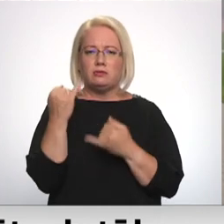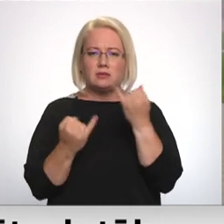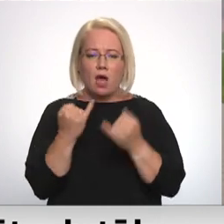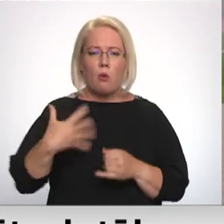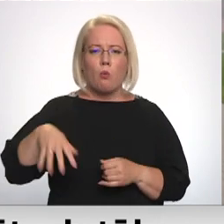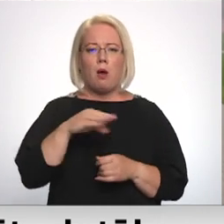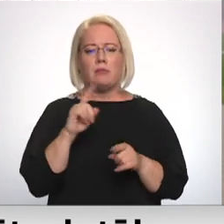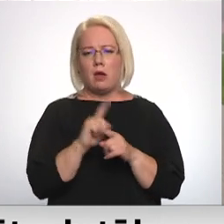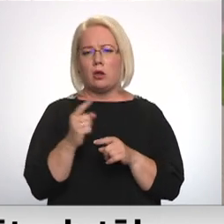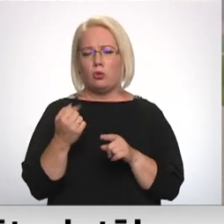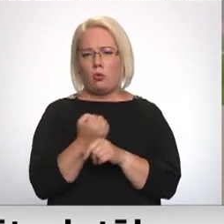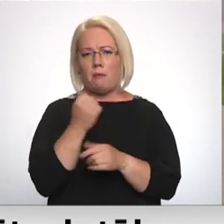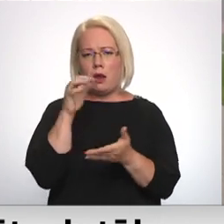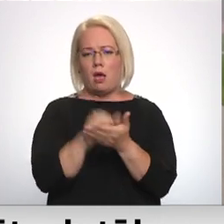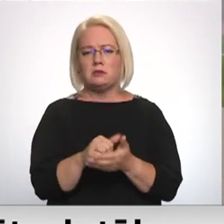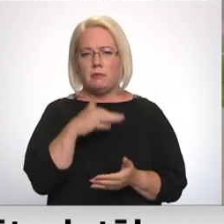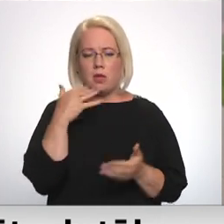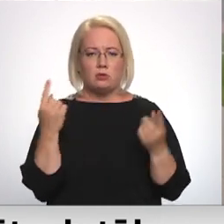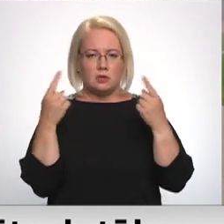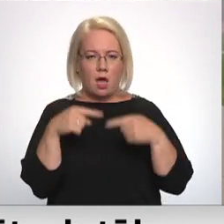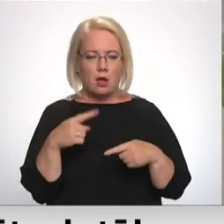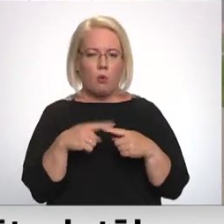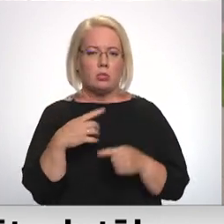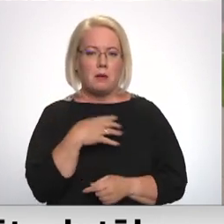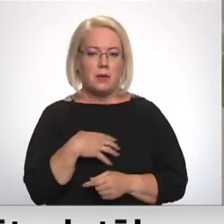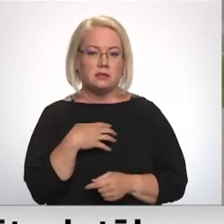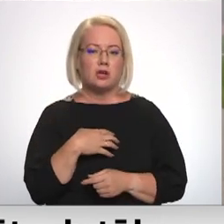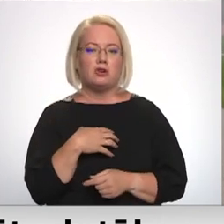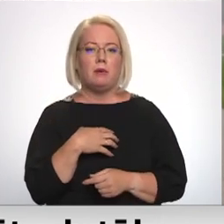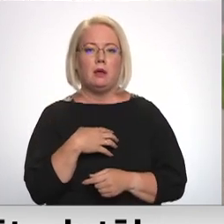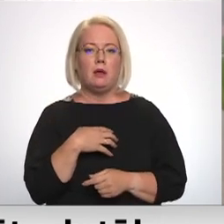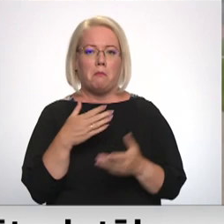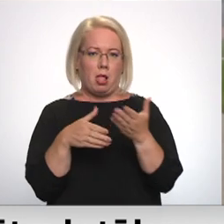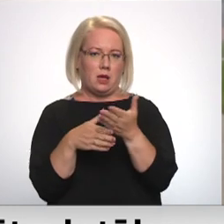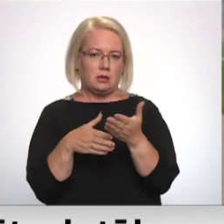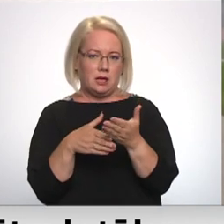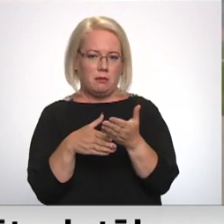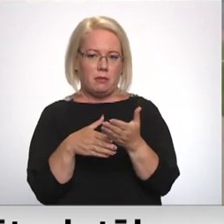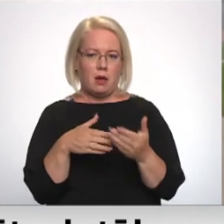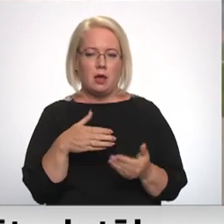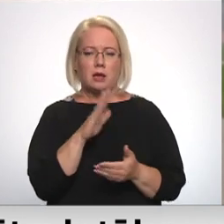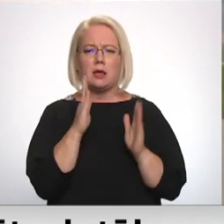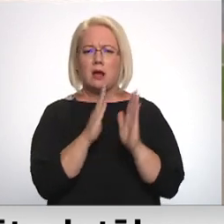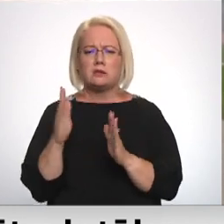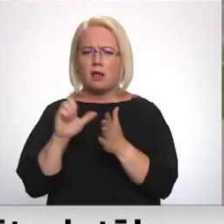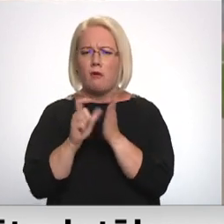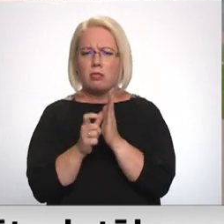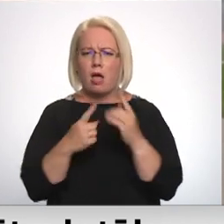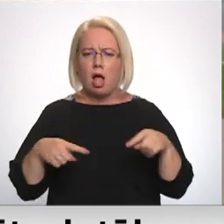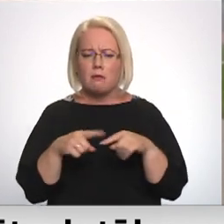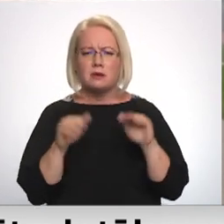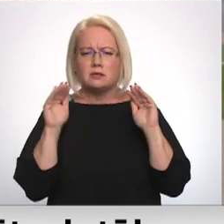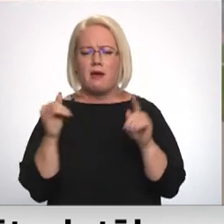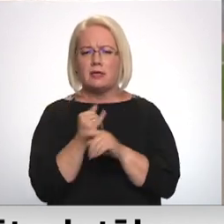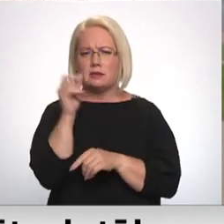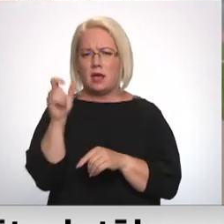arī tūmēr aizņem daudz laika un ir napīcīšama palieidzēba, jo sagatavoja telpas sveicinīkim,